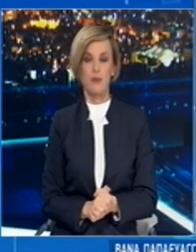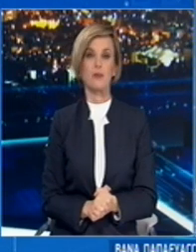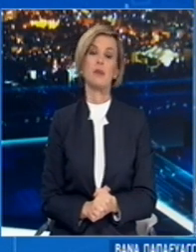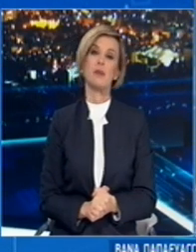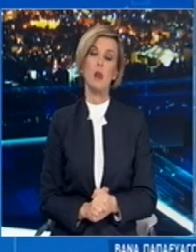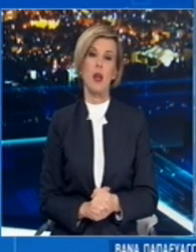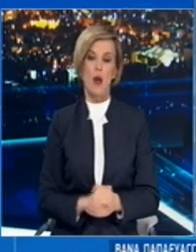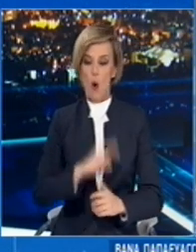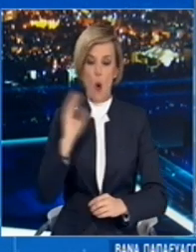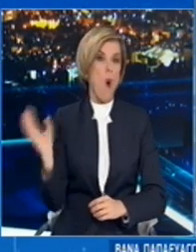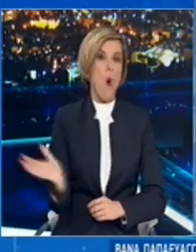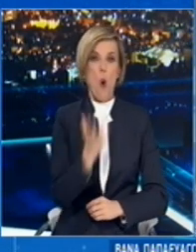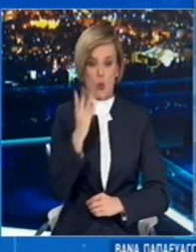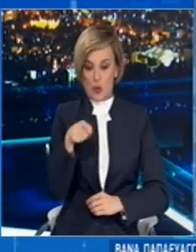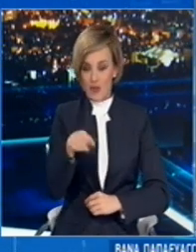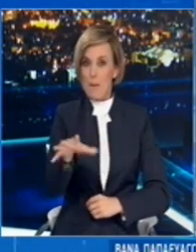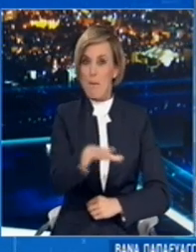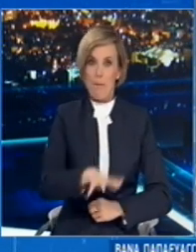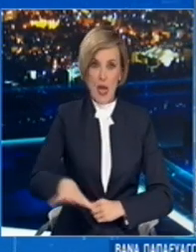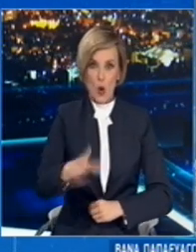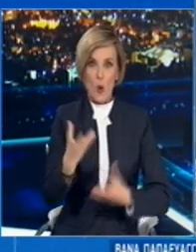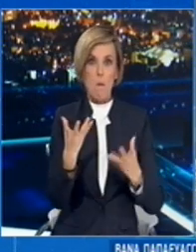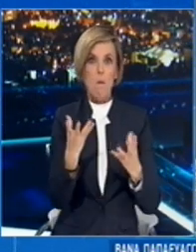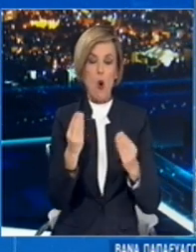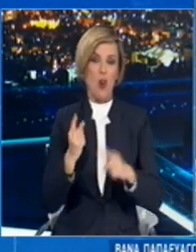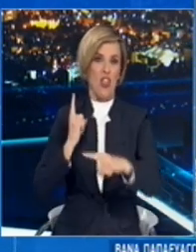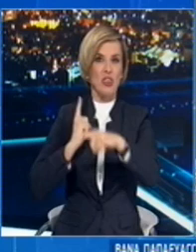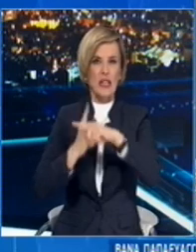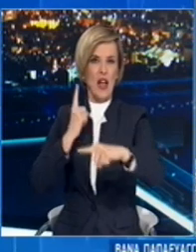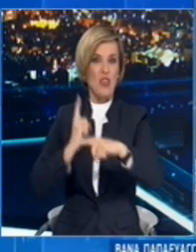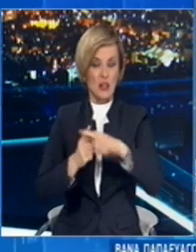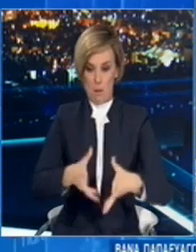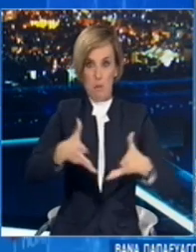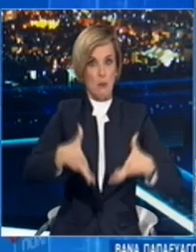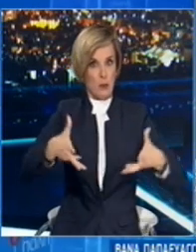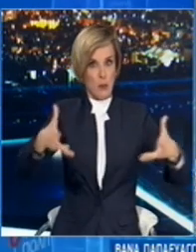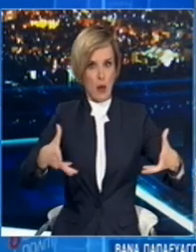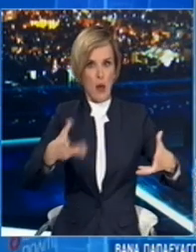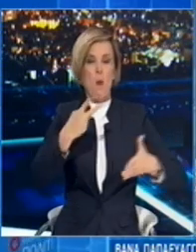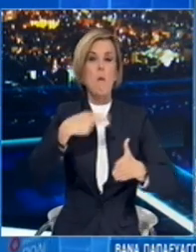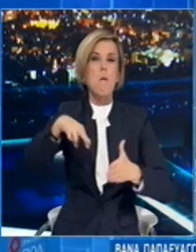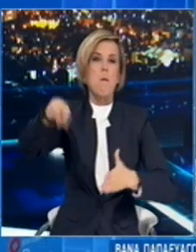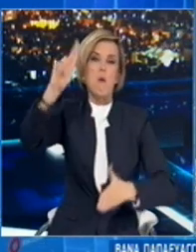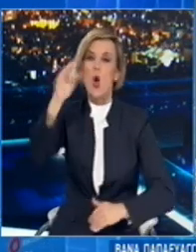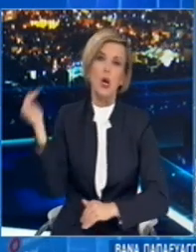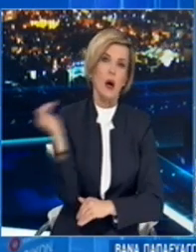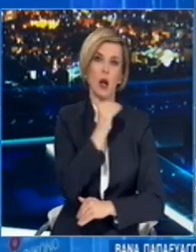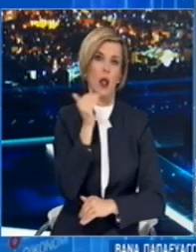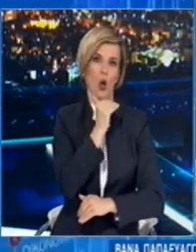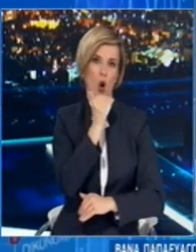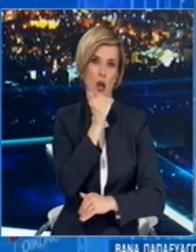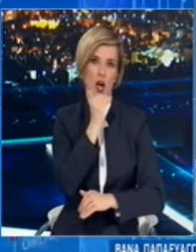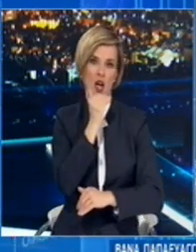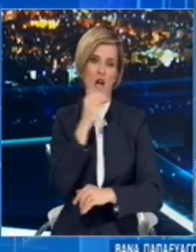είναι το επιδημιολογικό φορτίο της κάθε περιοχής τόσο γρηγορότερα θα συμβεί η αύξηση των νέων κρουσμάτων και με